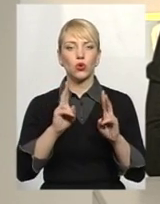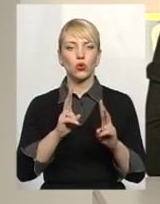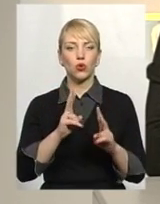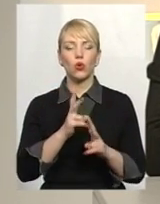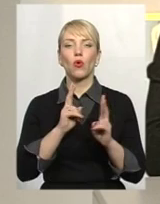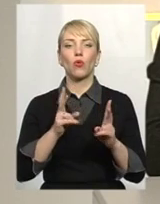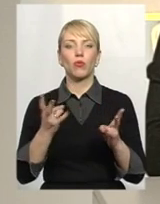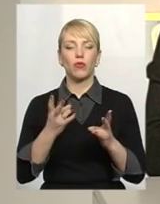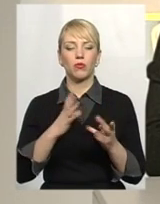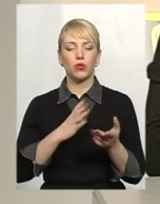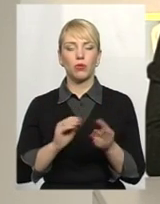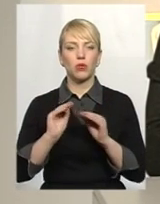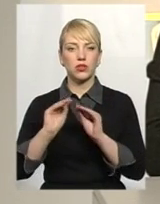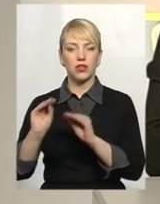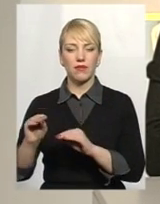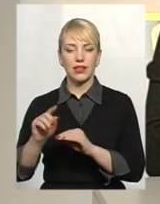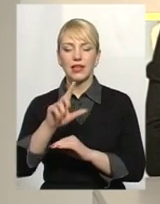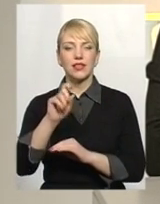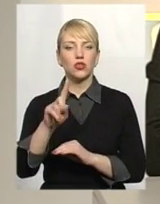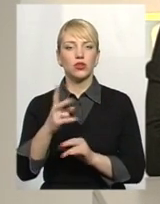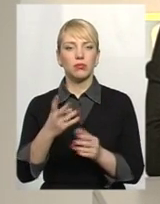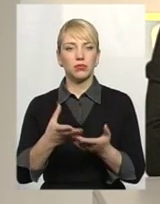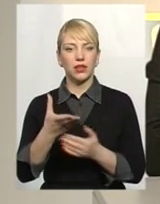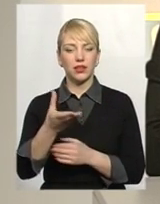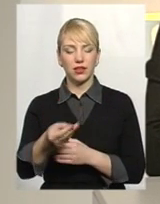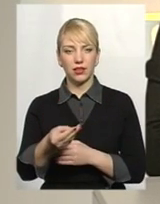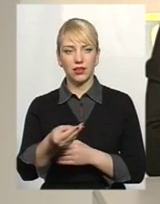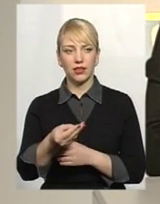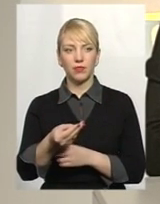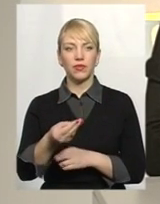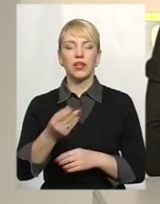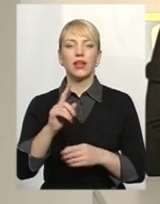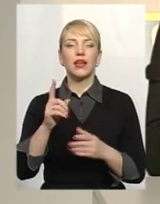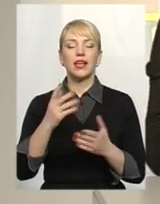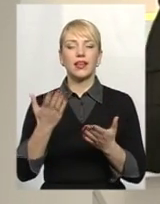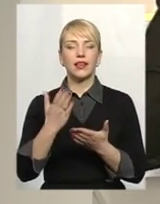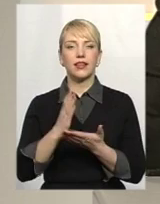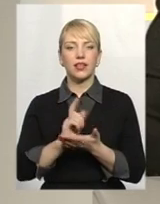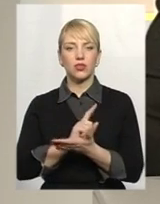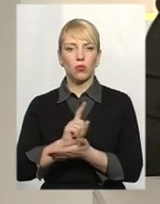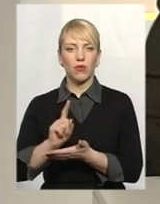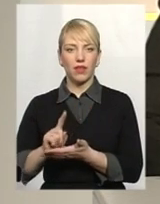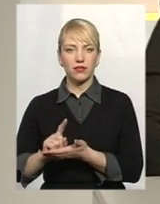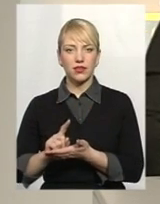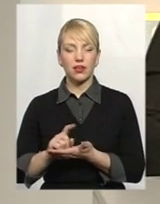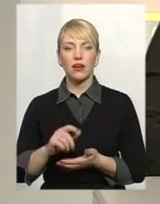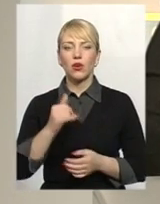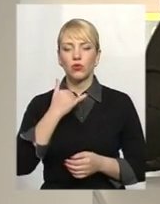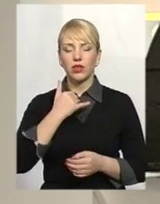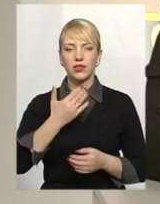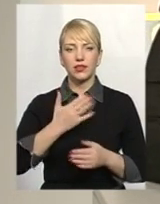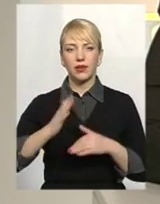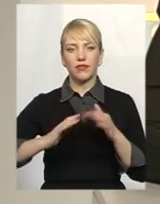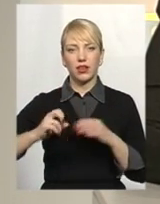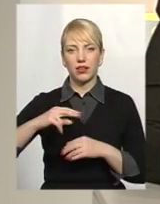поставити, за що платити, який в кого перед ким є в зв'язку з цим зобов'язання. Сьогодні у нас у студії фахівці,